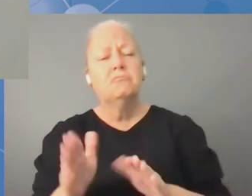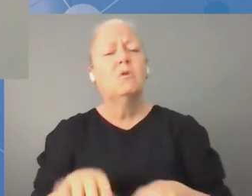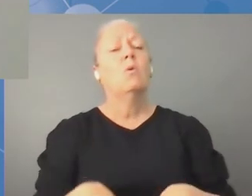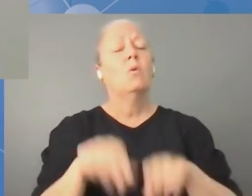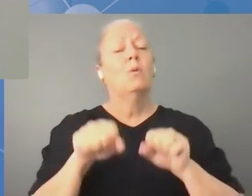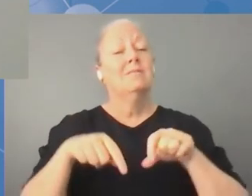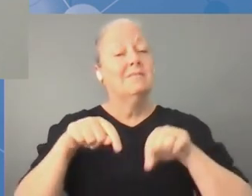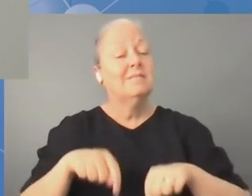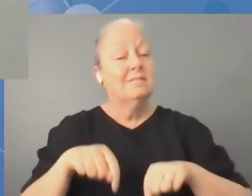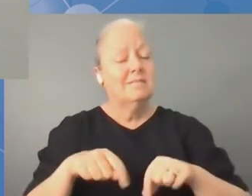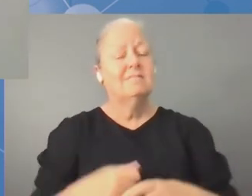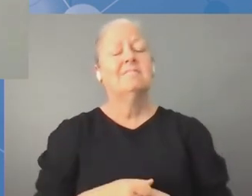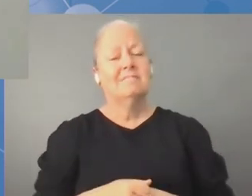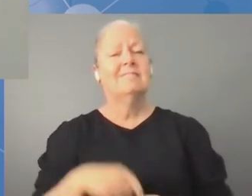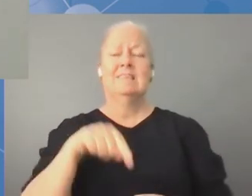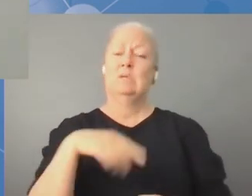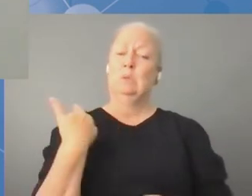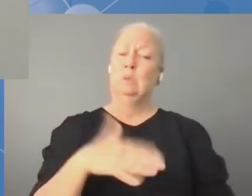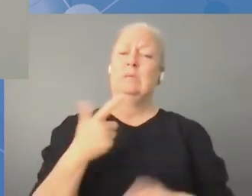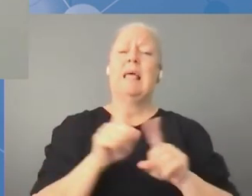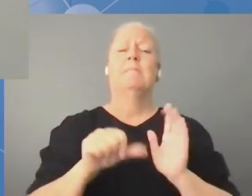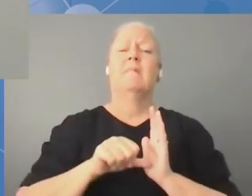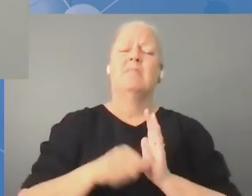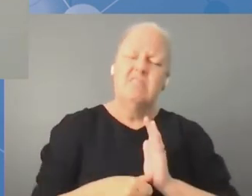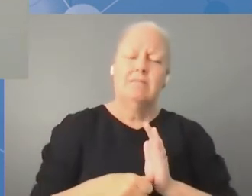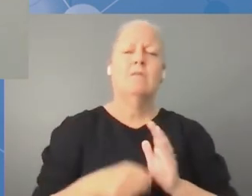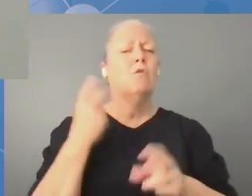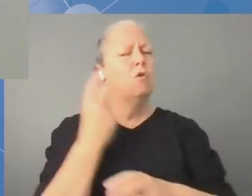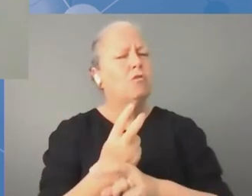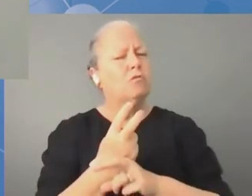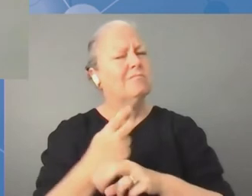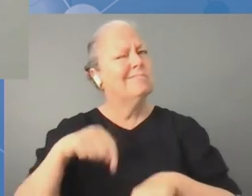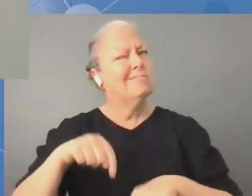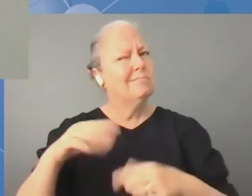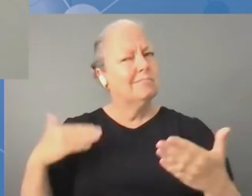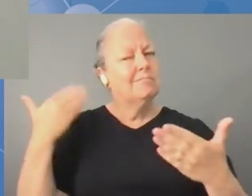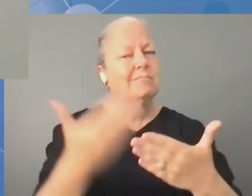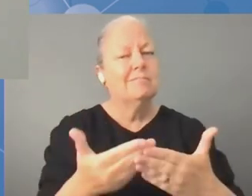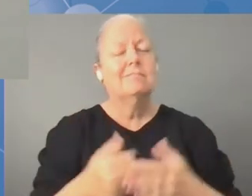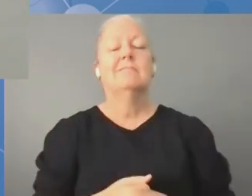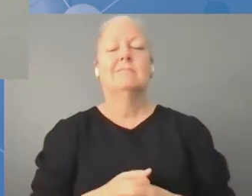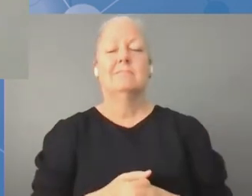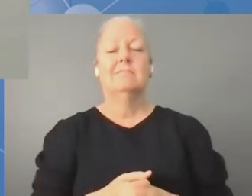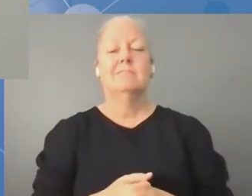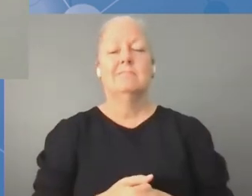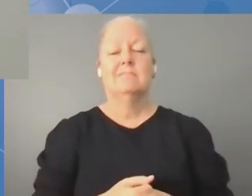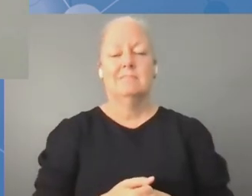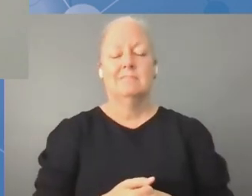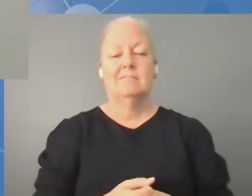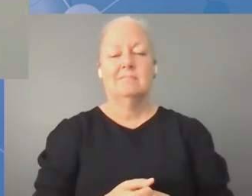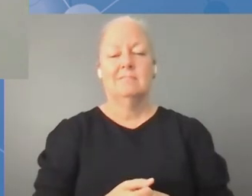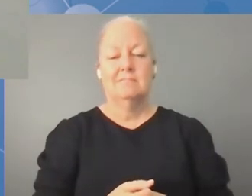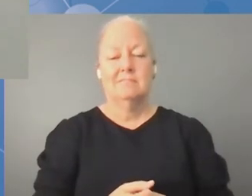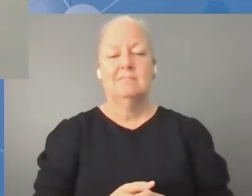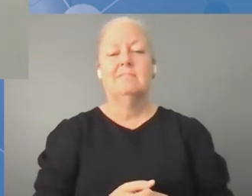modelu hybrydowym w tak trudnej sytuacji. Dziękuję za to, że możemy